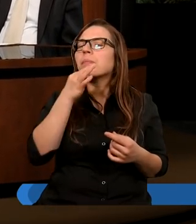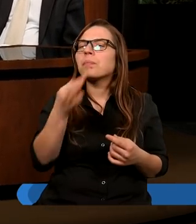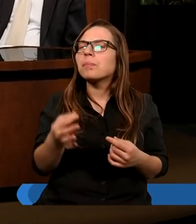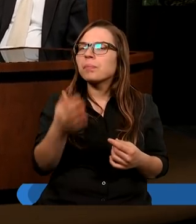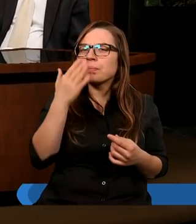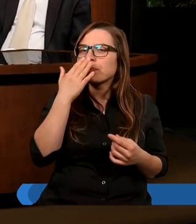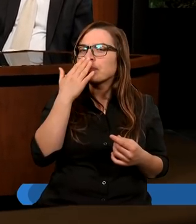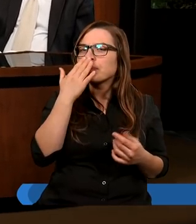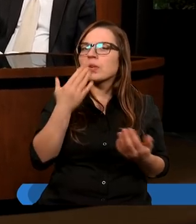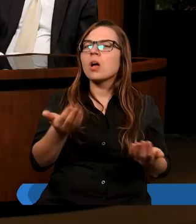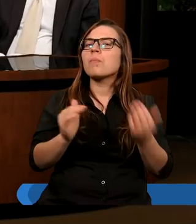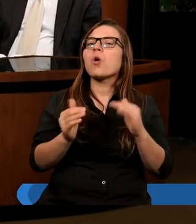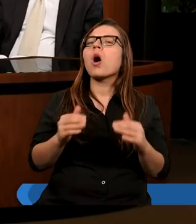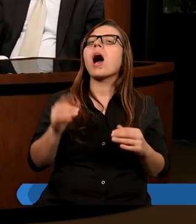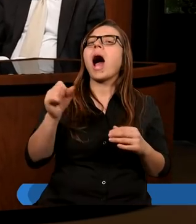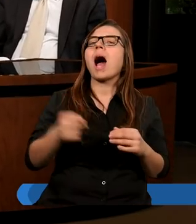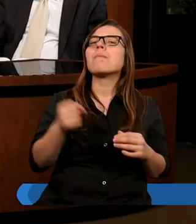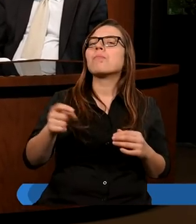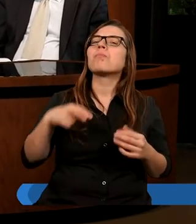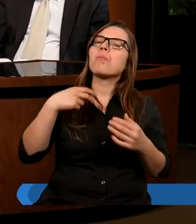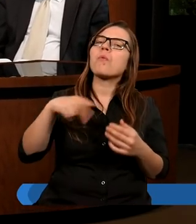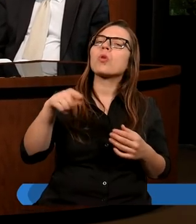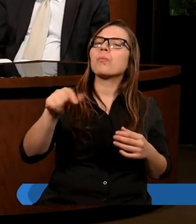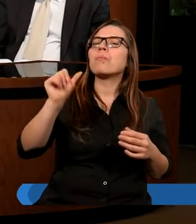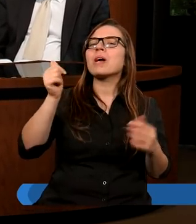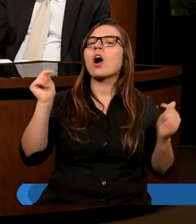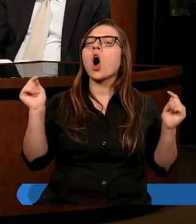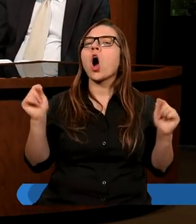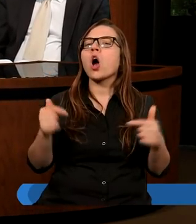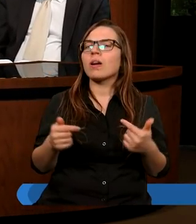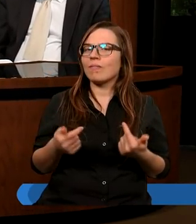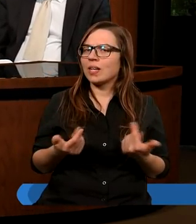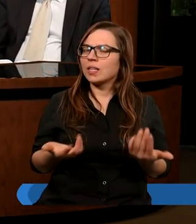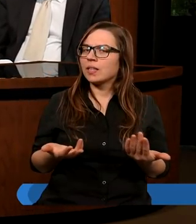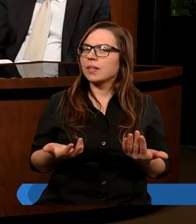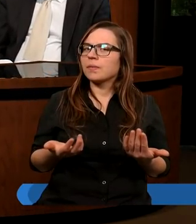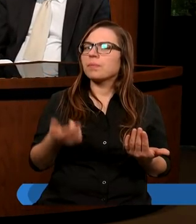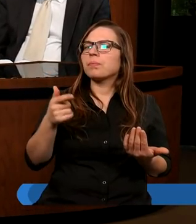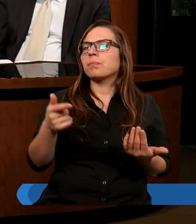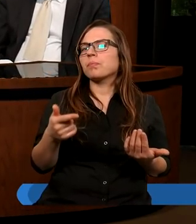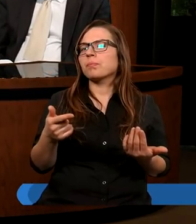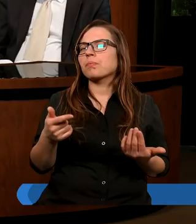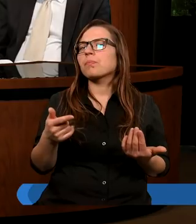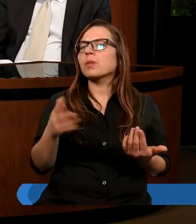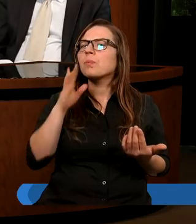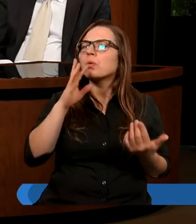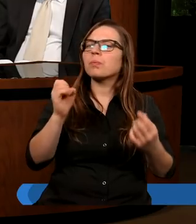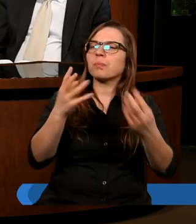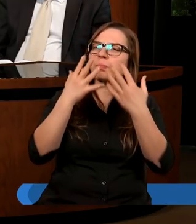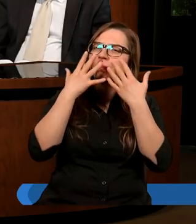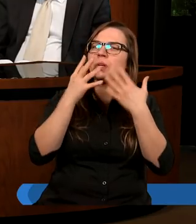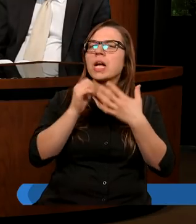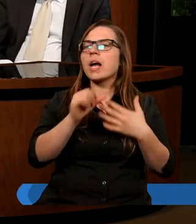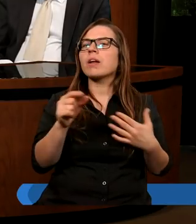sposób apostołowie podeszli do tego pierwszego konfliktu. Tutaj nam nieco światła rzuca już tekst Pisma